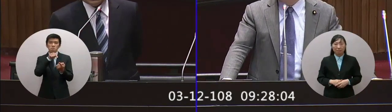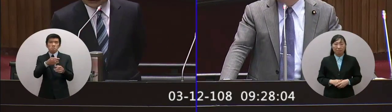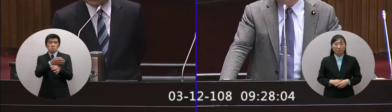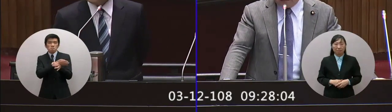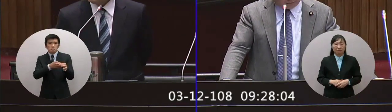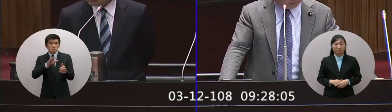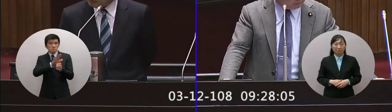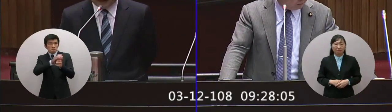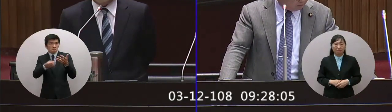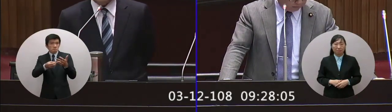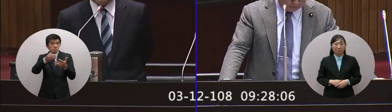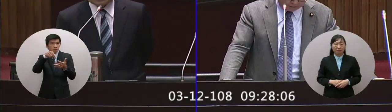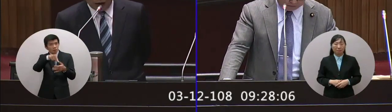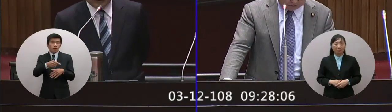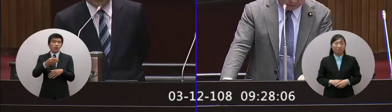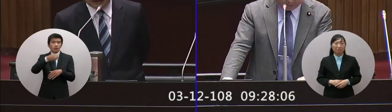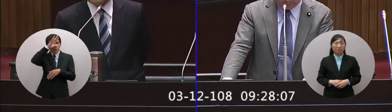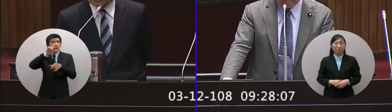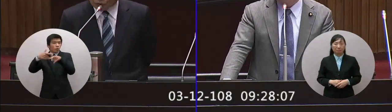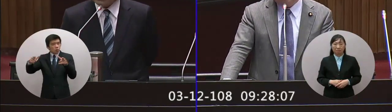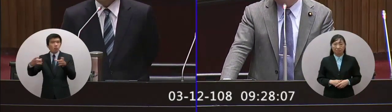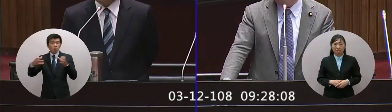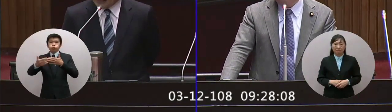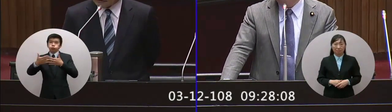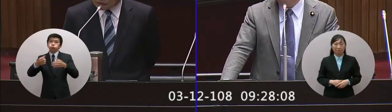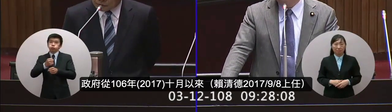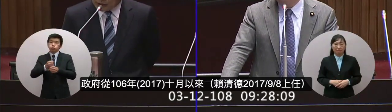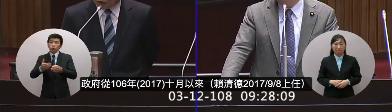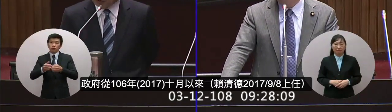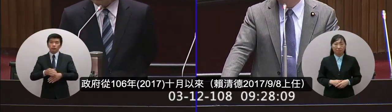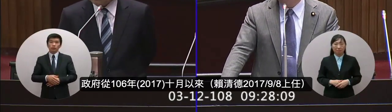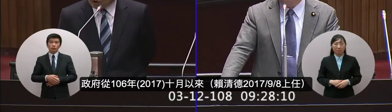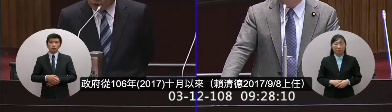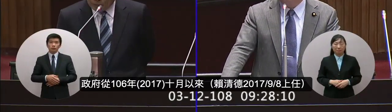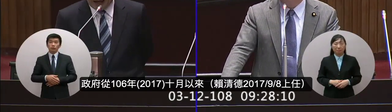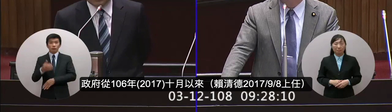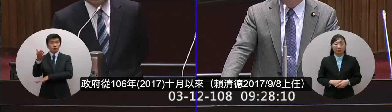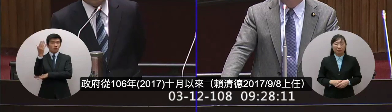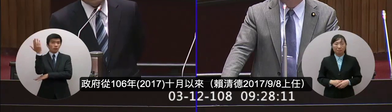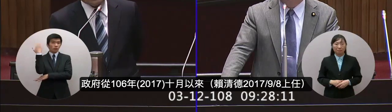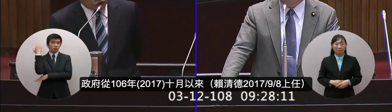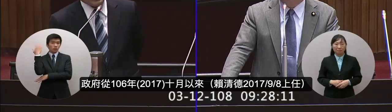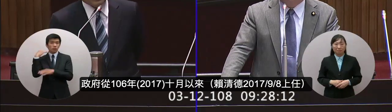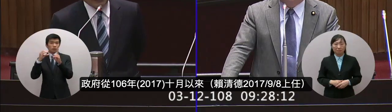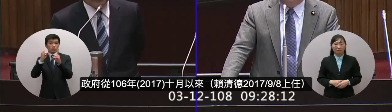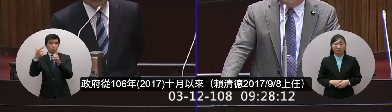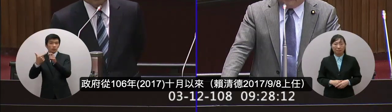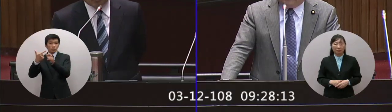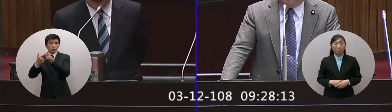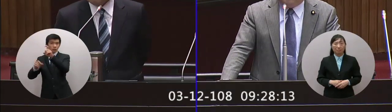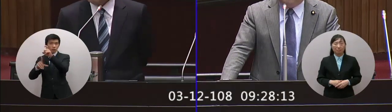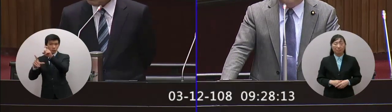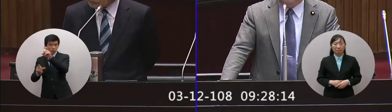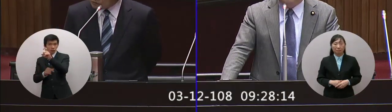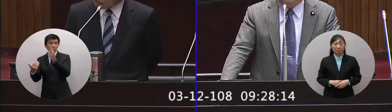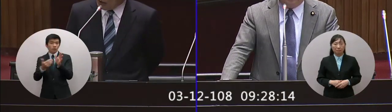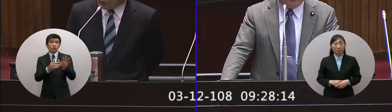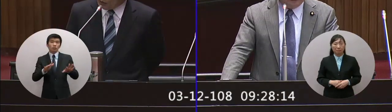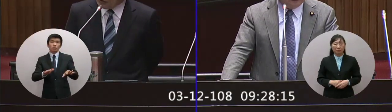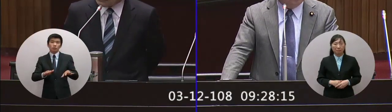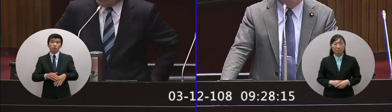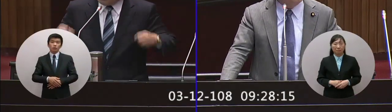來拚經濟其實是不分難力 朝野應該一起努力那政府從106年10月以來 我們